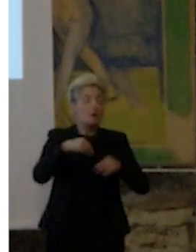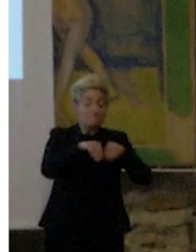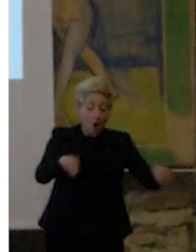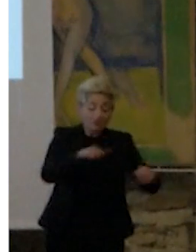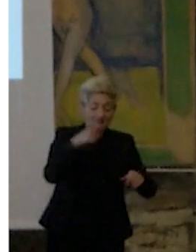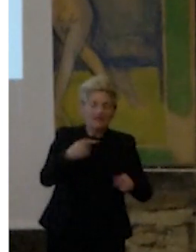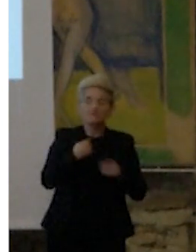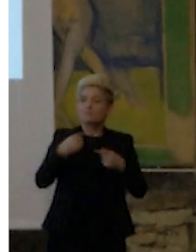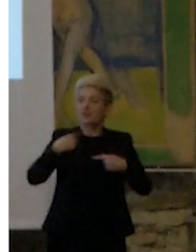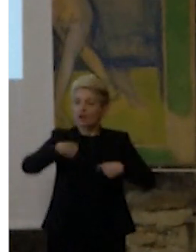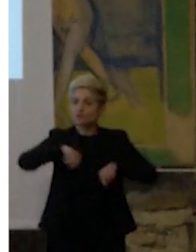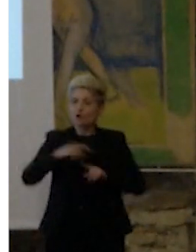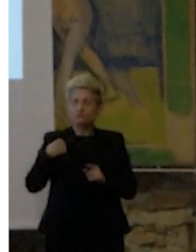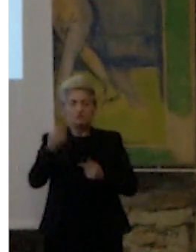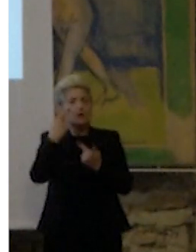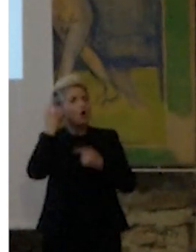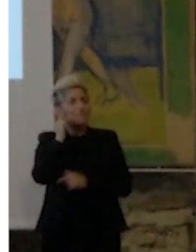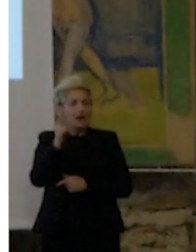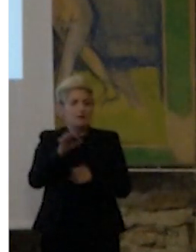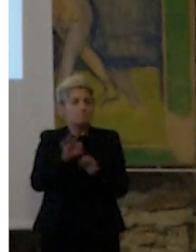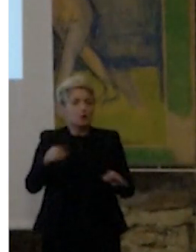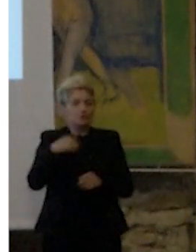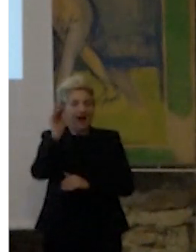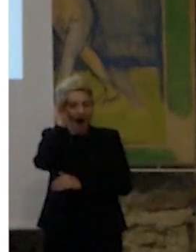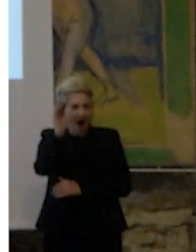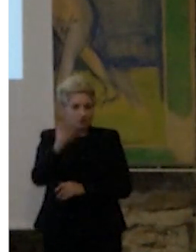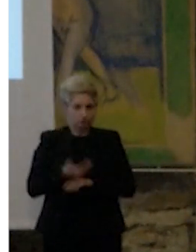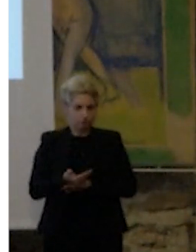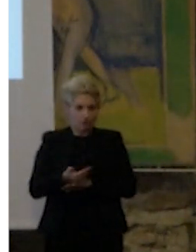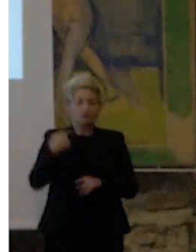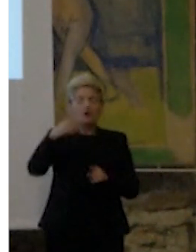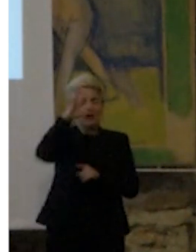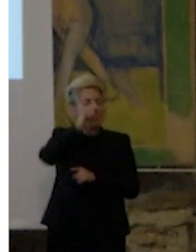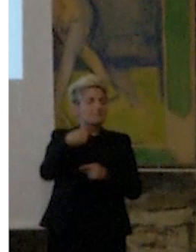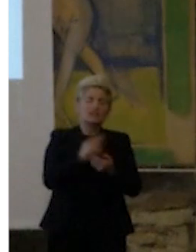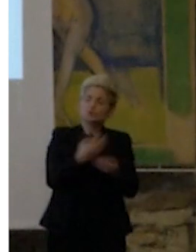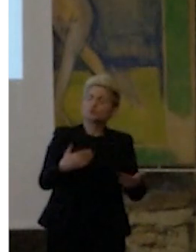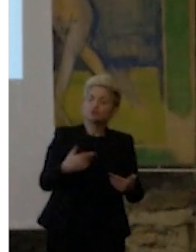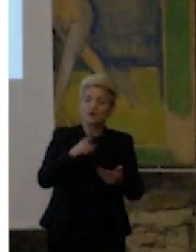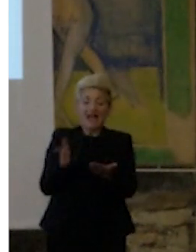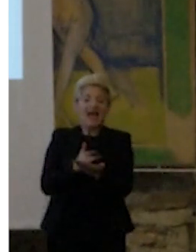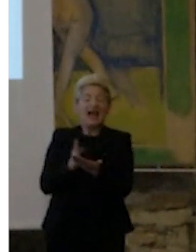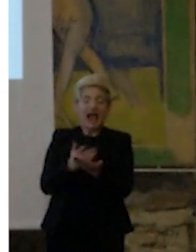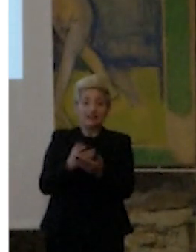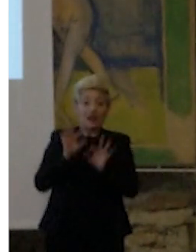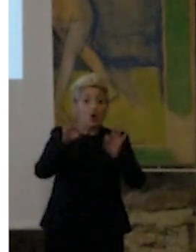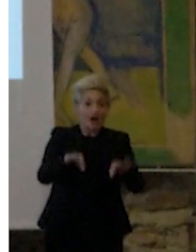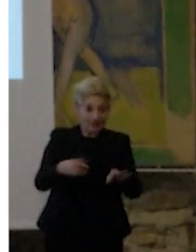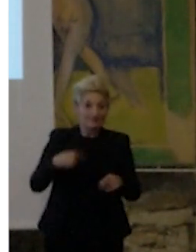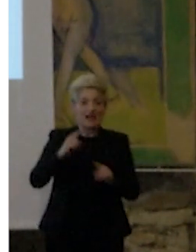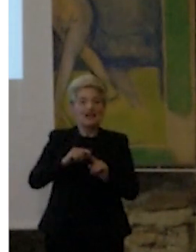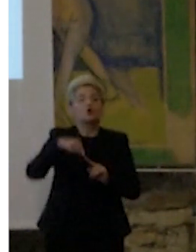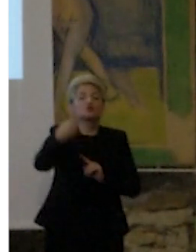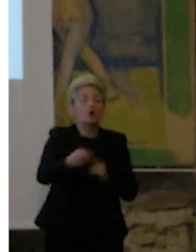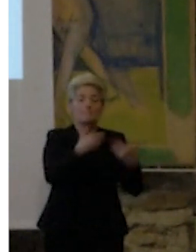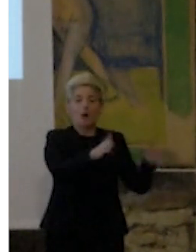dobbiamo, anche a mostra aperta, possiamo continuare a guardare questo. È bellissima l'idea che il catalogo fosse arrivato dopo.